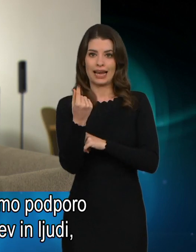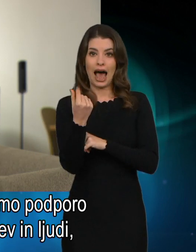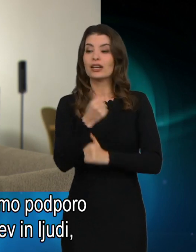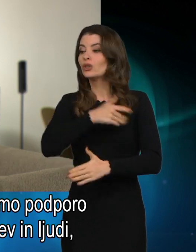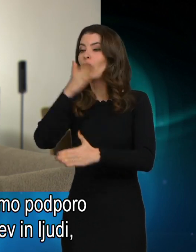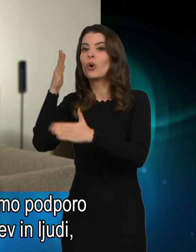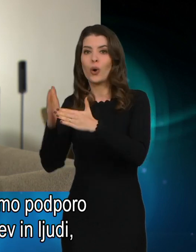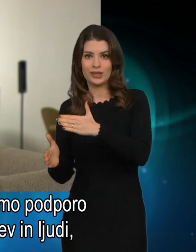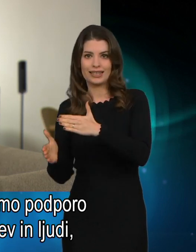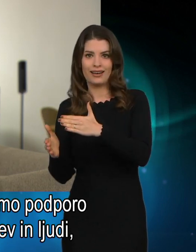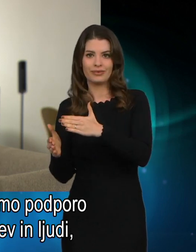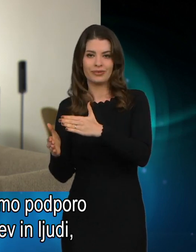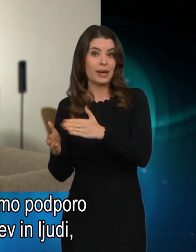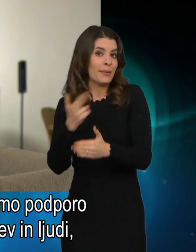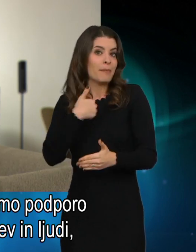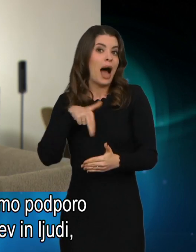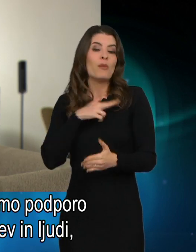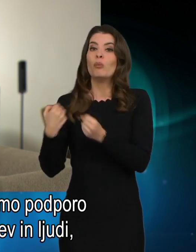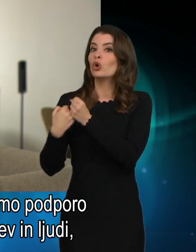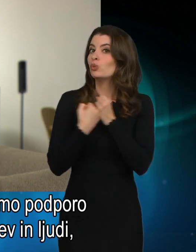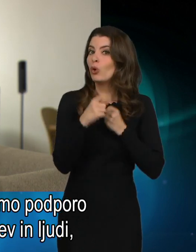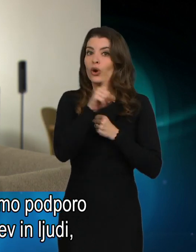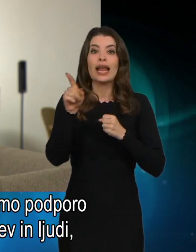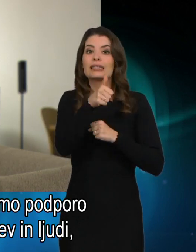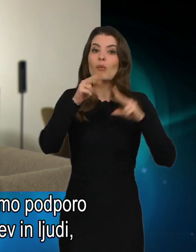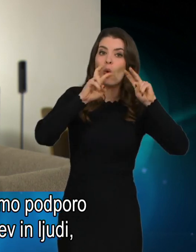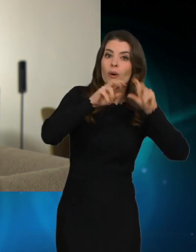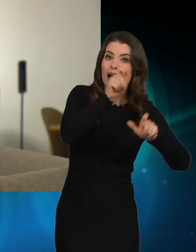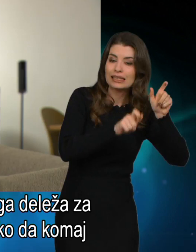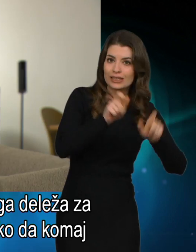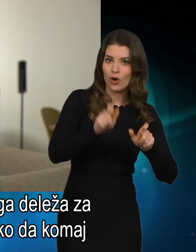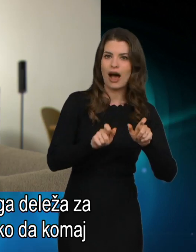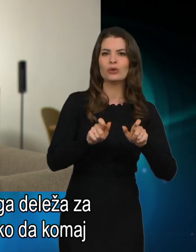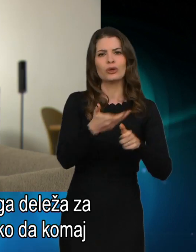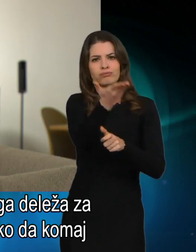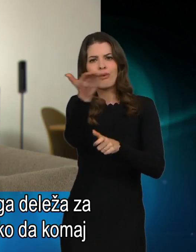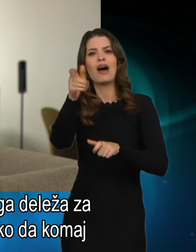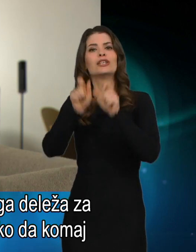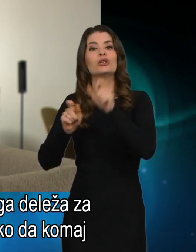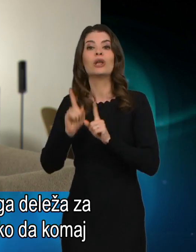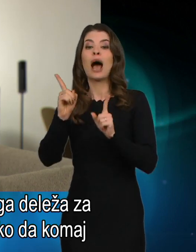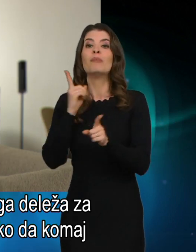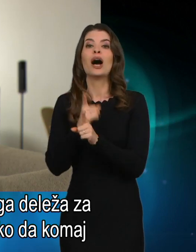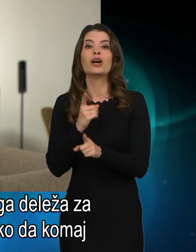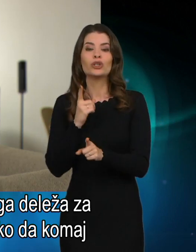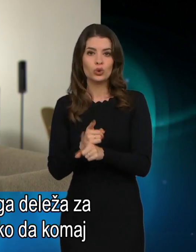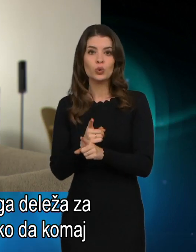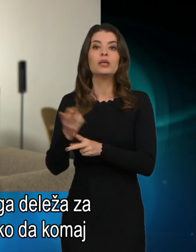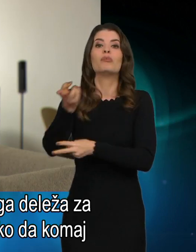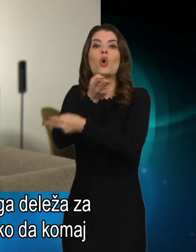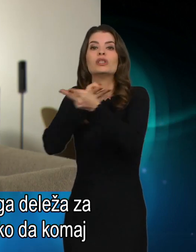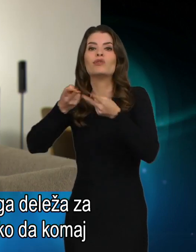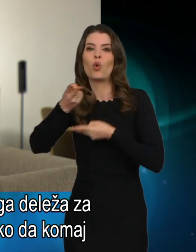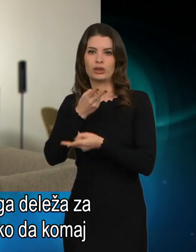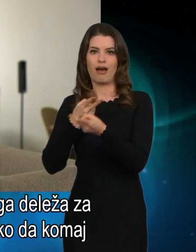konca. da imamo podporo ne samo raziskovalcev in ljudi, ampak tudi tega velikega deleža za produkcijo zdravila,